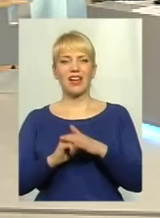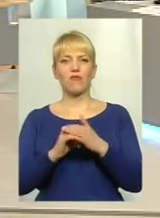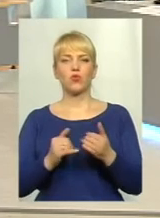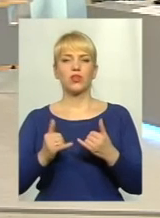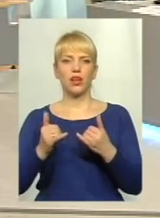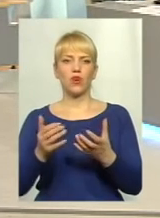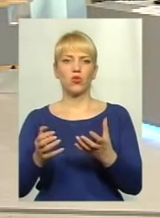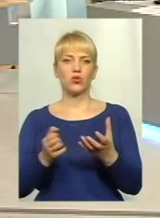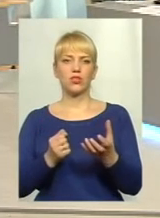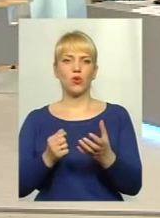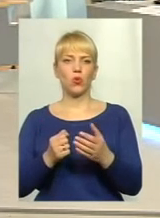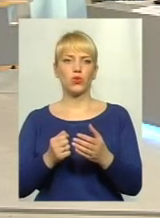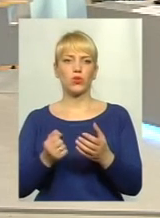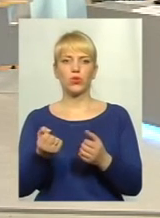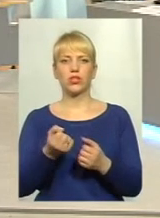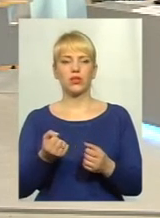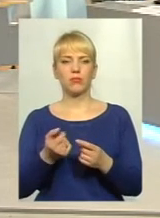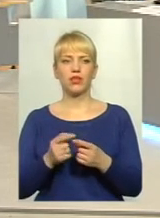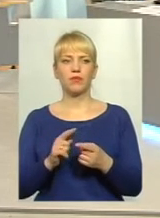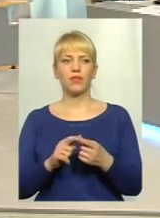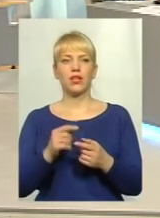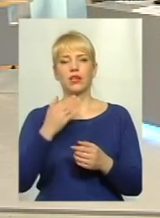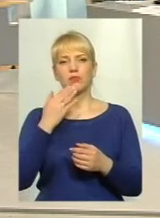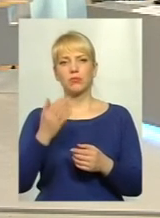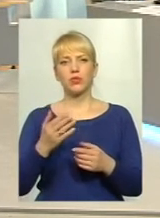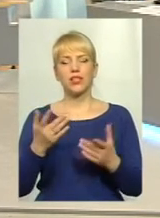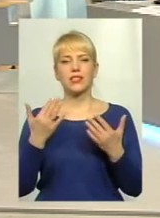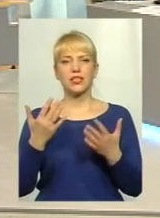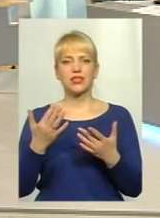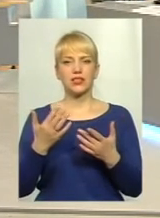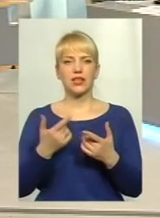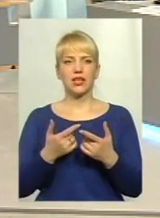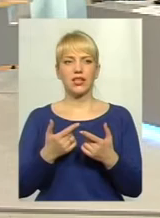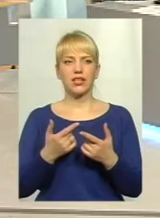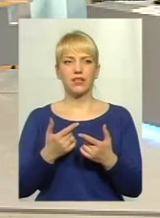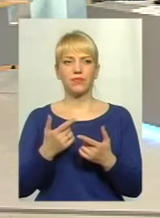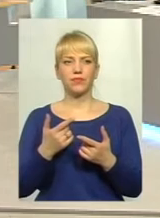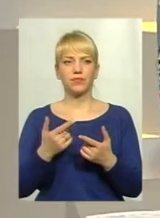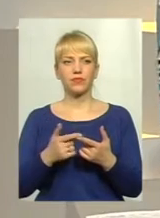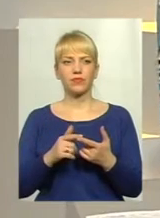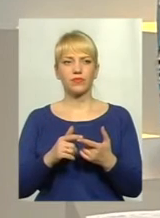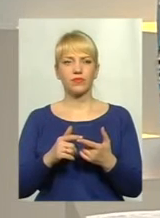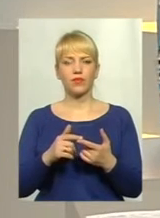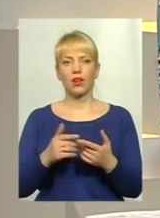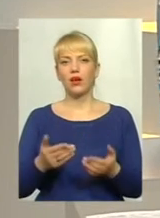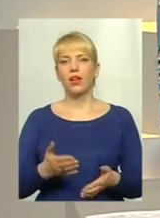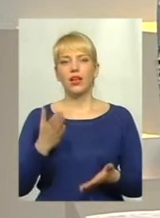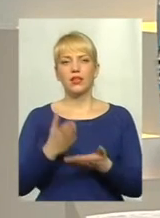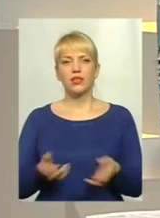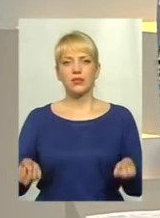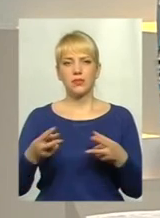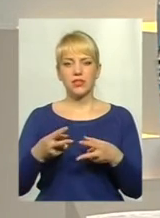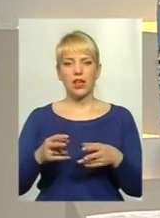інформацію, скільки приблизно коштує втався дозвіл на документацію? Є фірми спеціалізовані, які видають